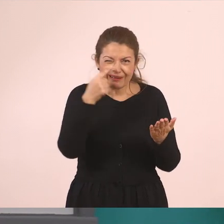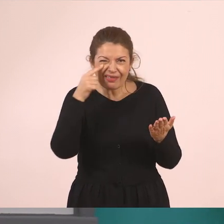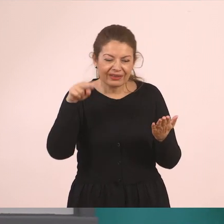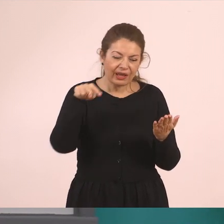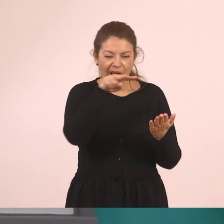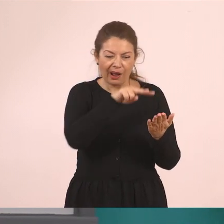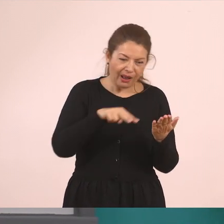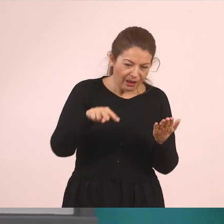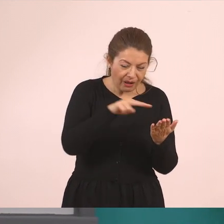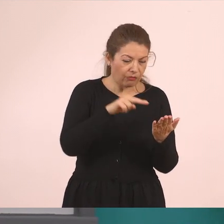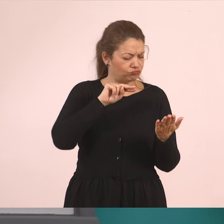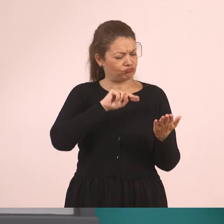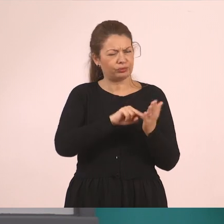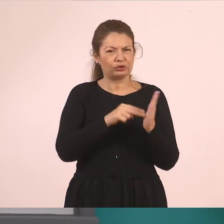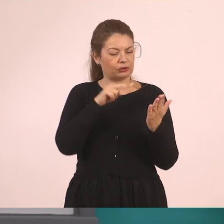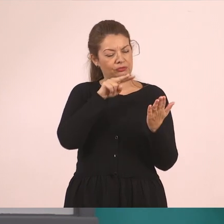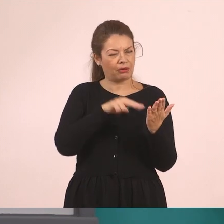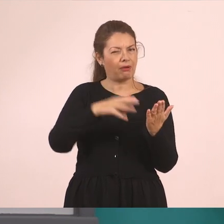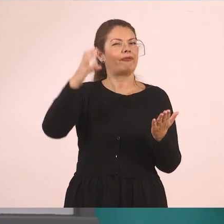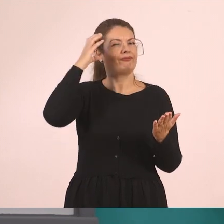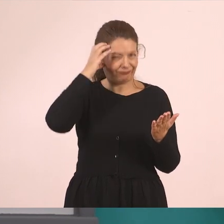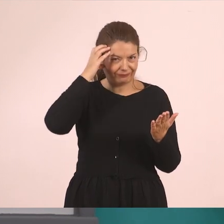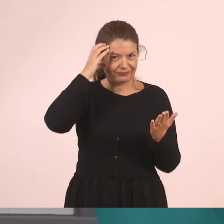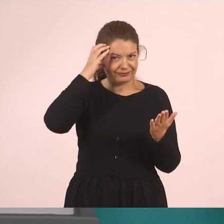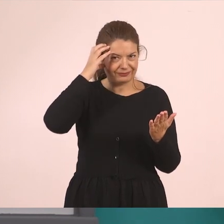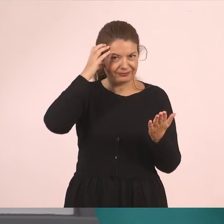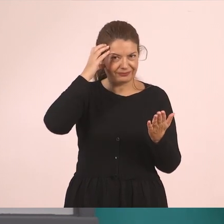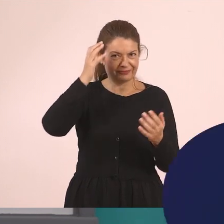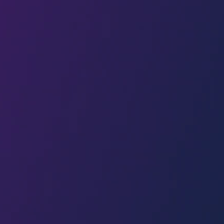χάρτη, κοιτάξτε τα πολύ προσεκτικά γιατί μόνο έτσι θα σας μείνουν.